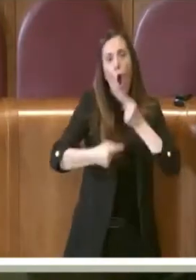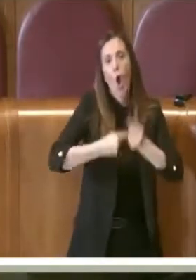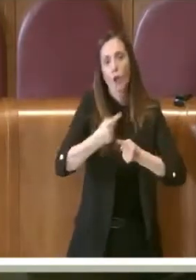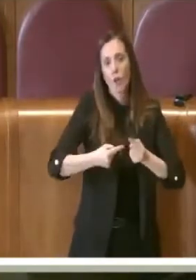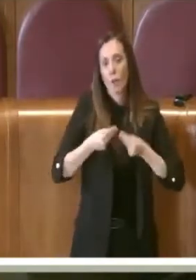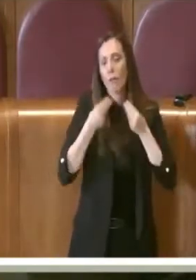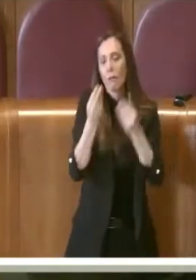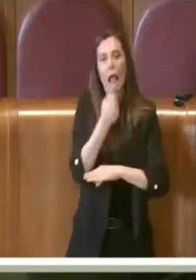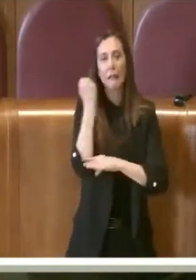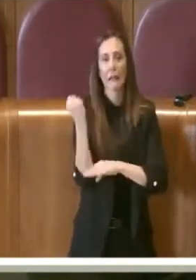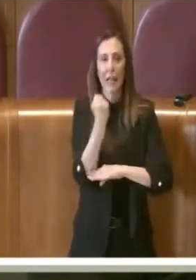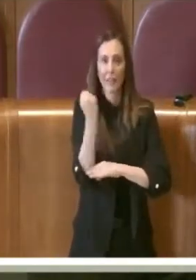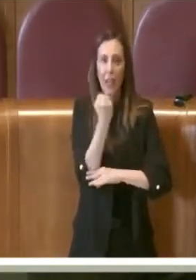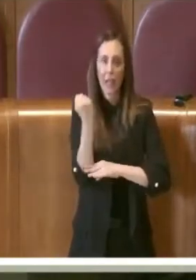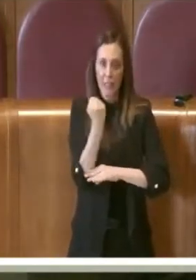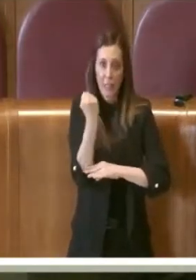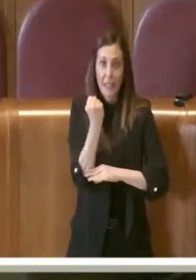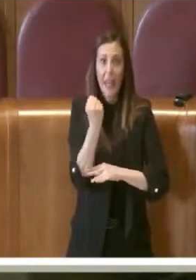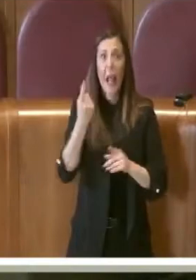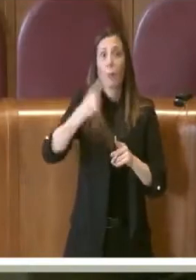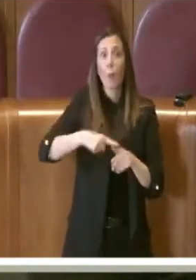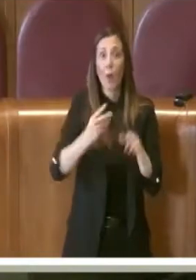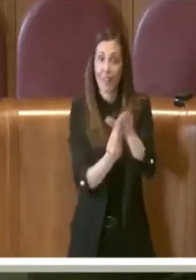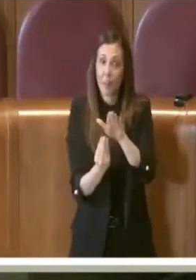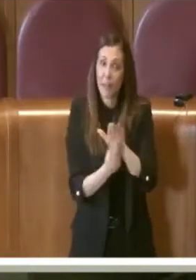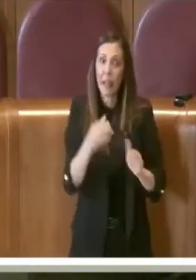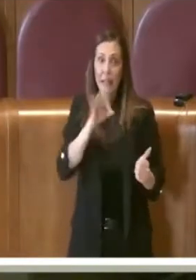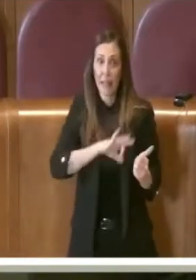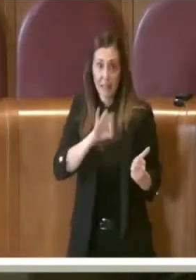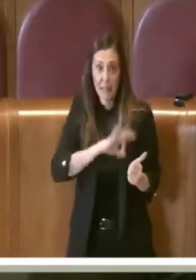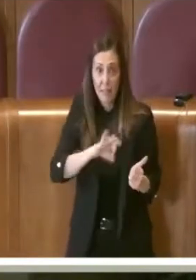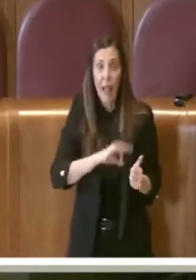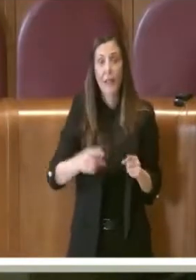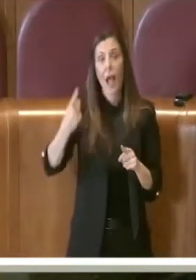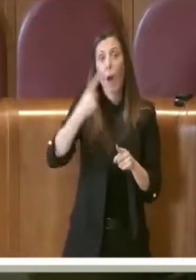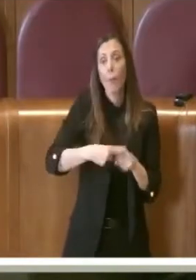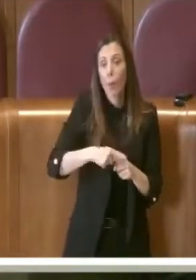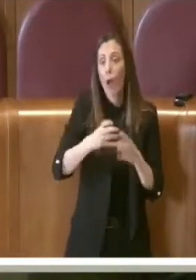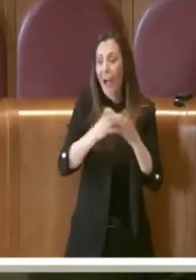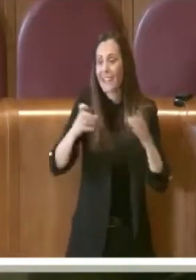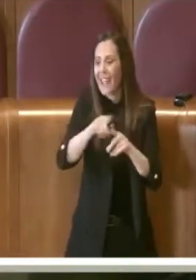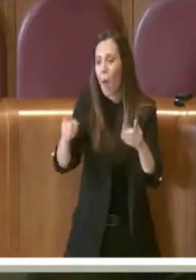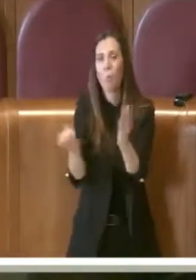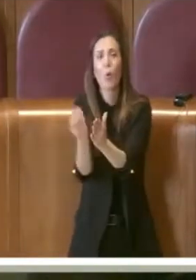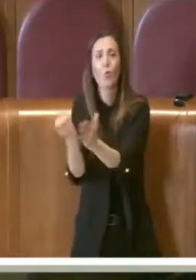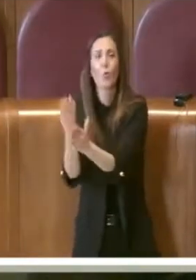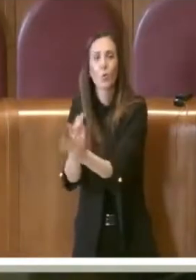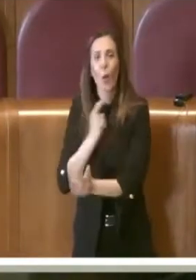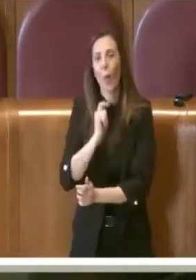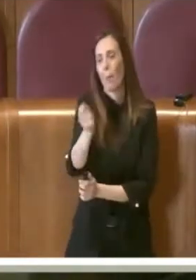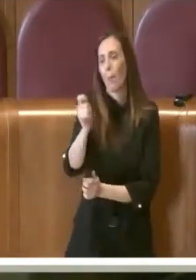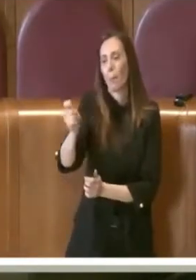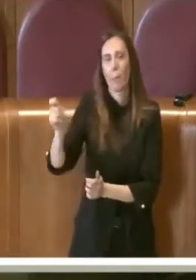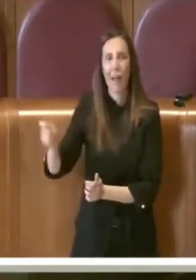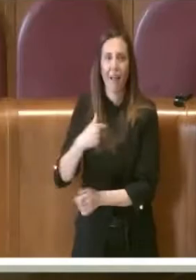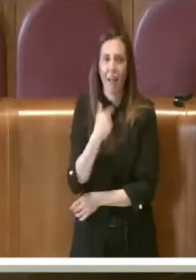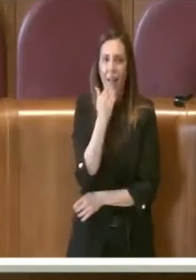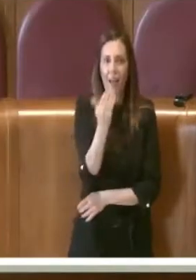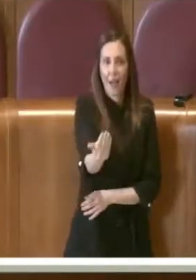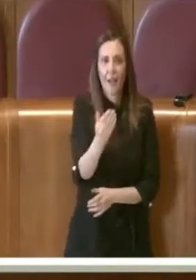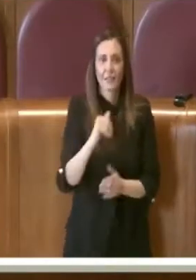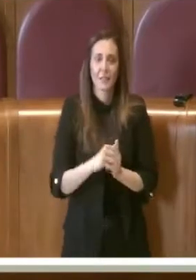servizi ai romani che i dipendenti avranno i loro stipendi e che i fornitori verranno pagati grazie grazie